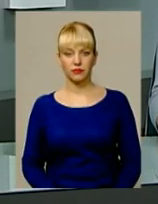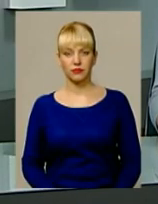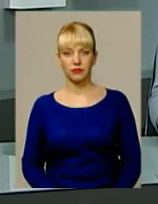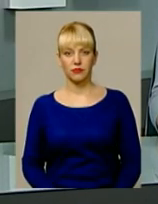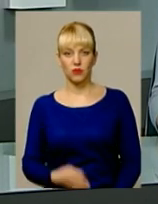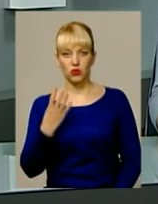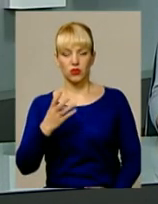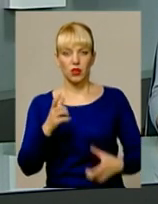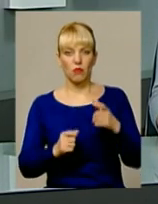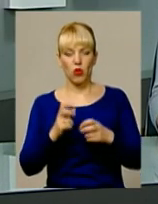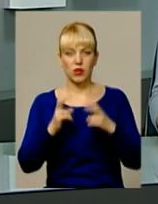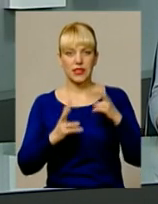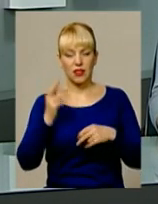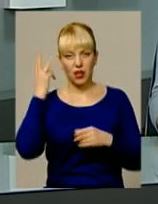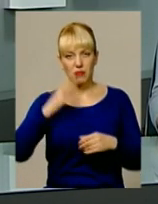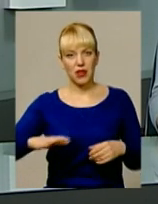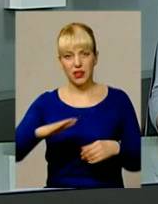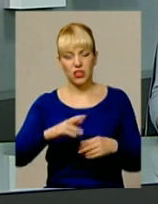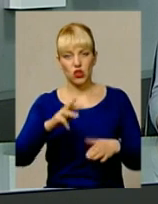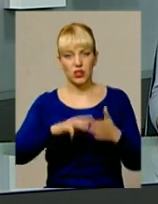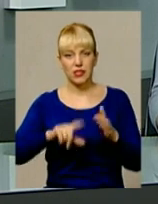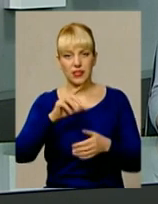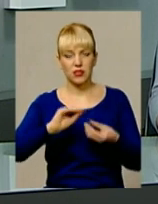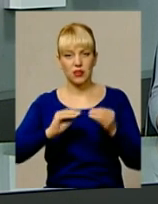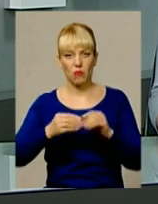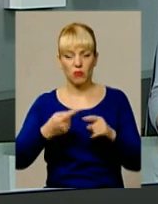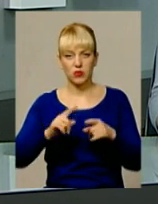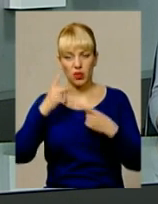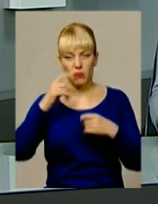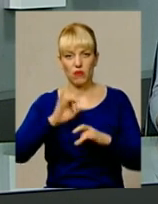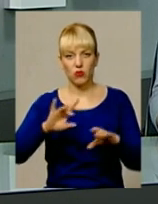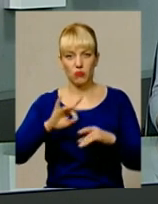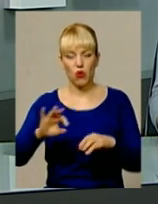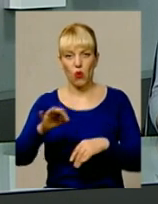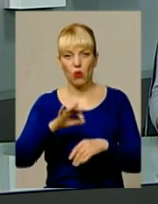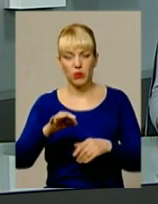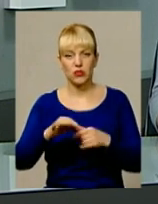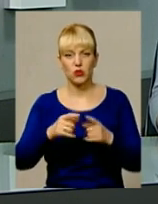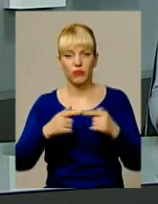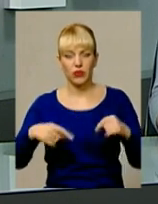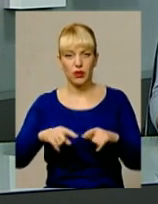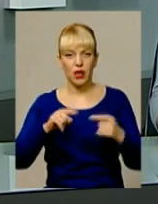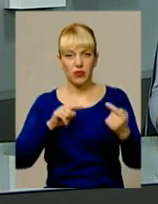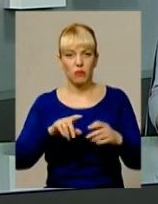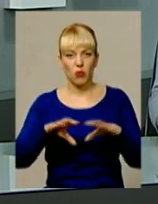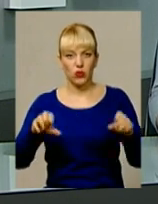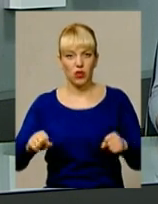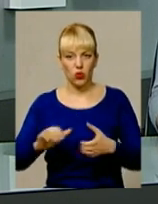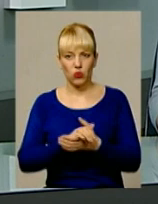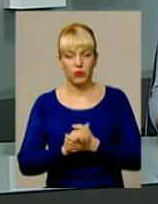Чотири молокозаводи на Хмельниччині оштрафували за змову. Про це повідомляють в обласному відділенні антимонопольного комітету.